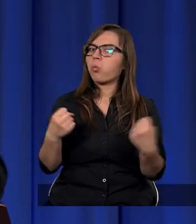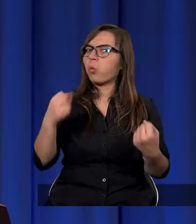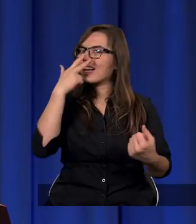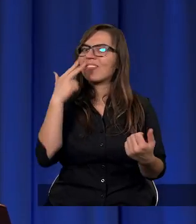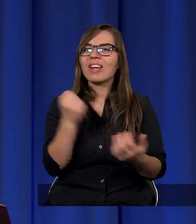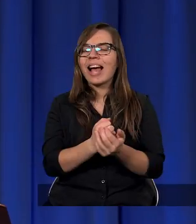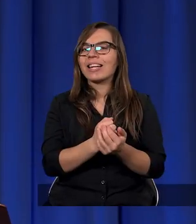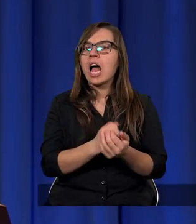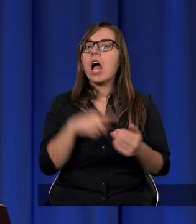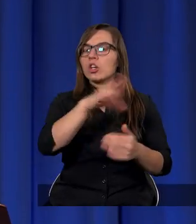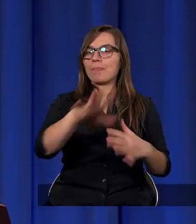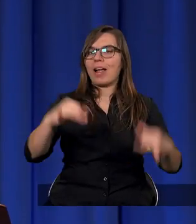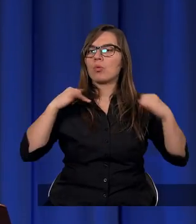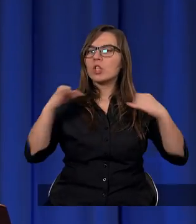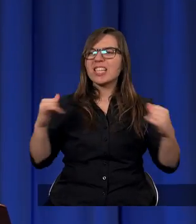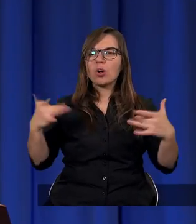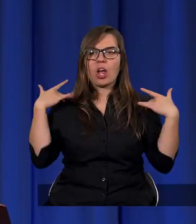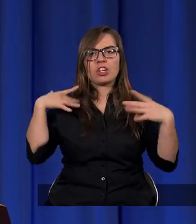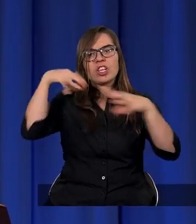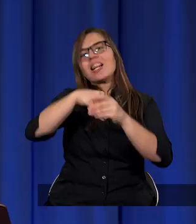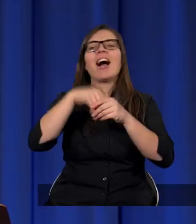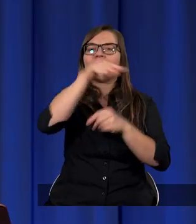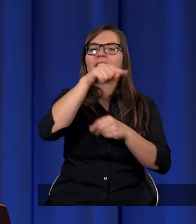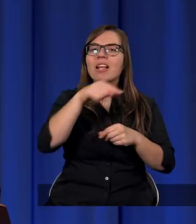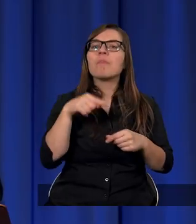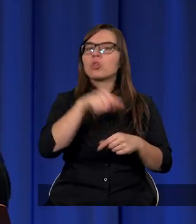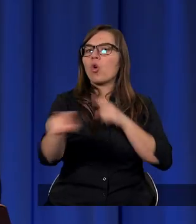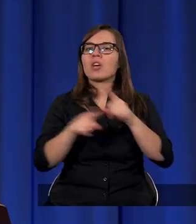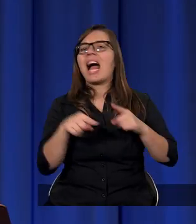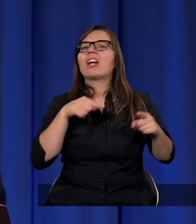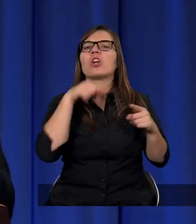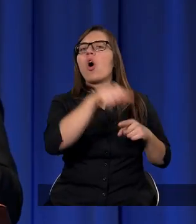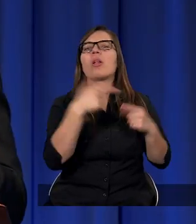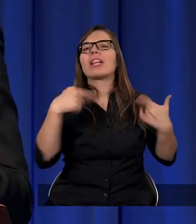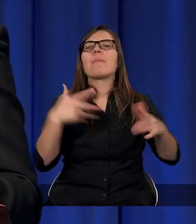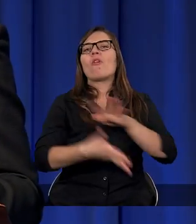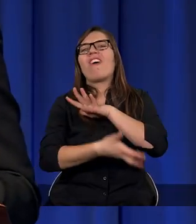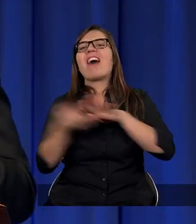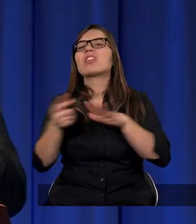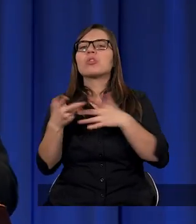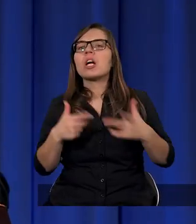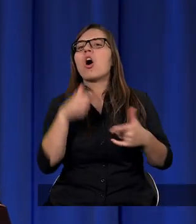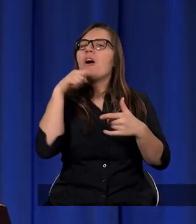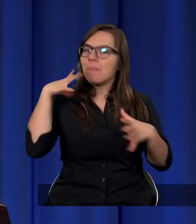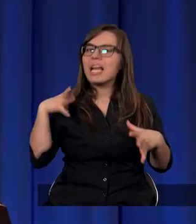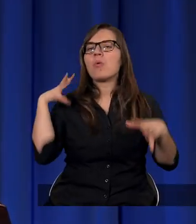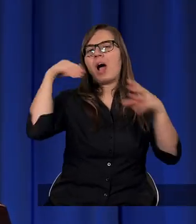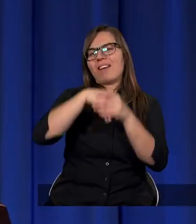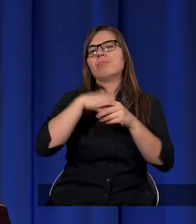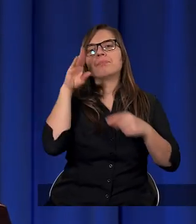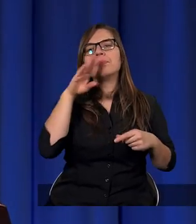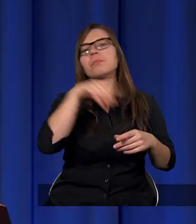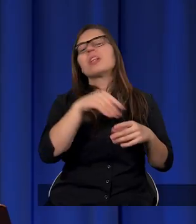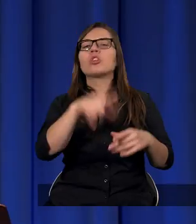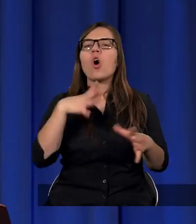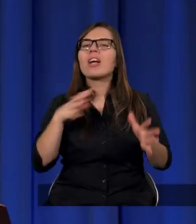Dzięki sile życia, która była w nim. To znaczy, że ona nie została znikąd wzięta, ona po prostu w nim była. I to jest